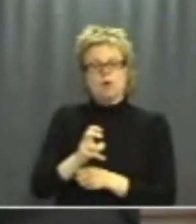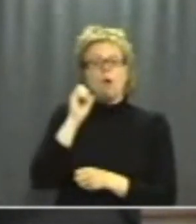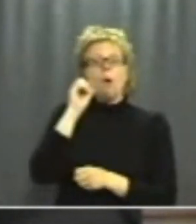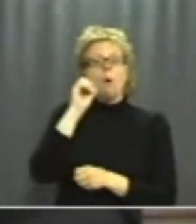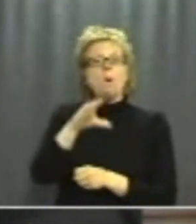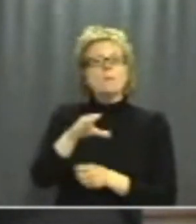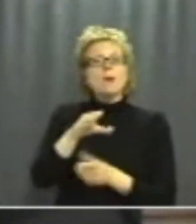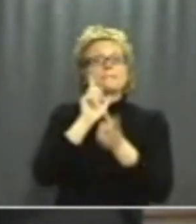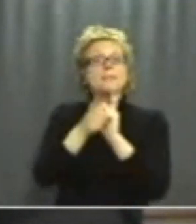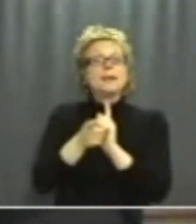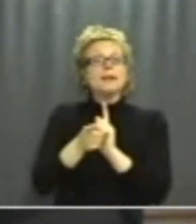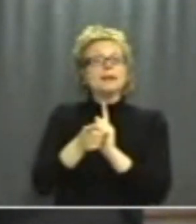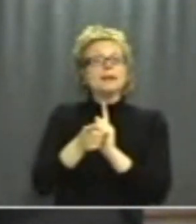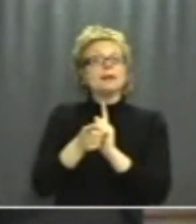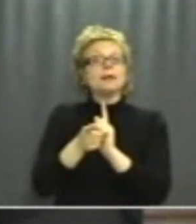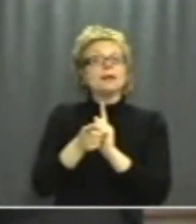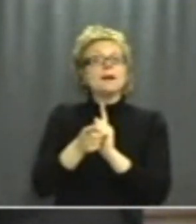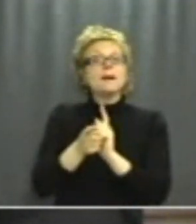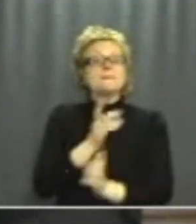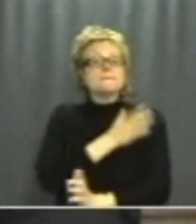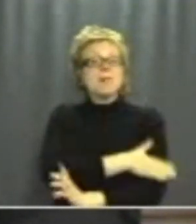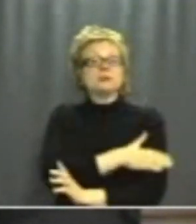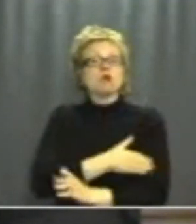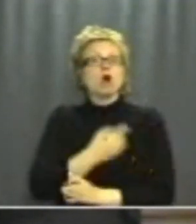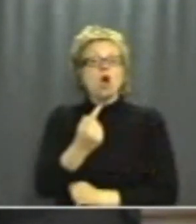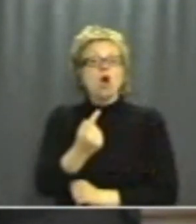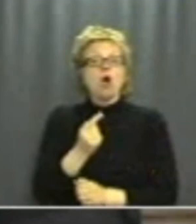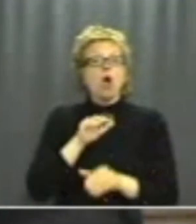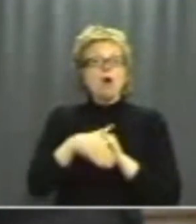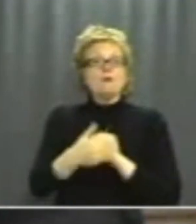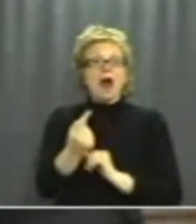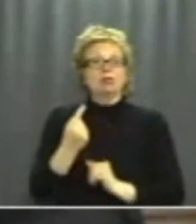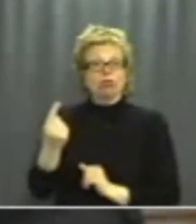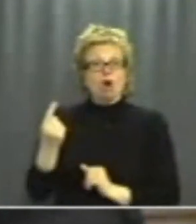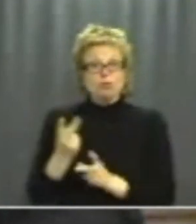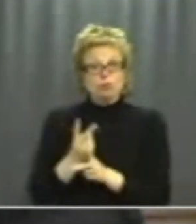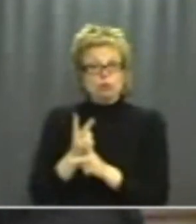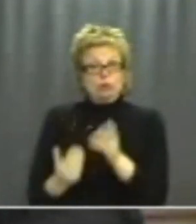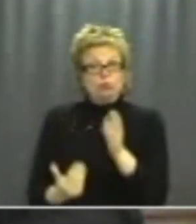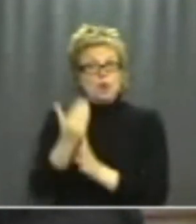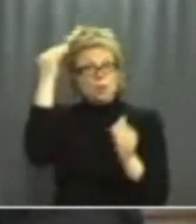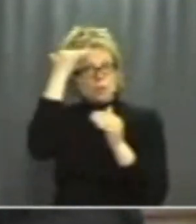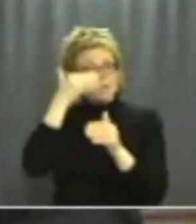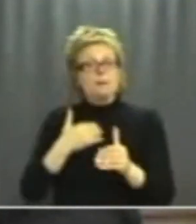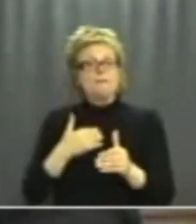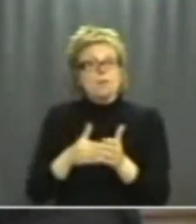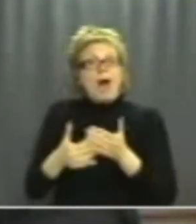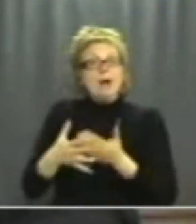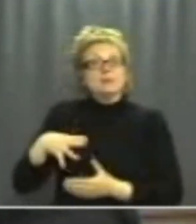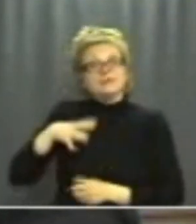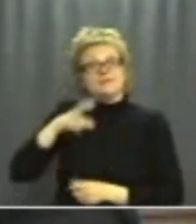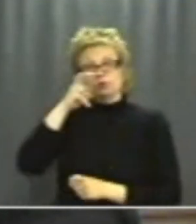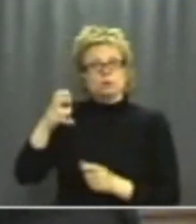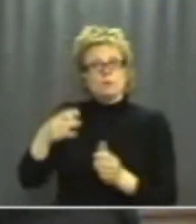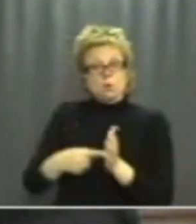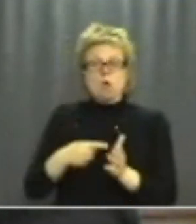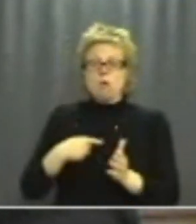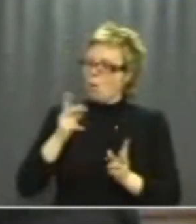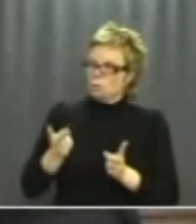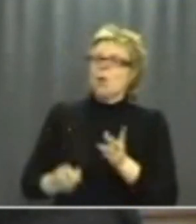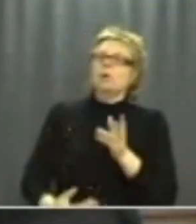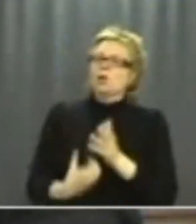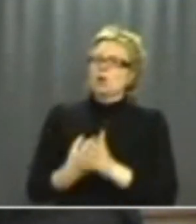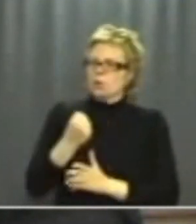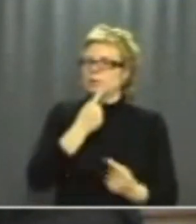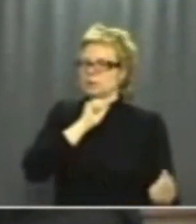det blir en väldigt stor personal som blir övertagliga så uppstår ett bekymmer och arbetsgivars synpunkt. Och det har också väckt in i den när jag har kommit till den här